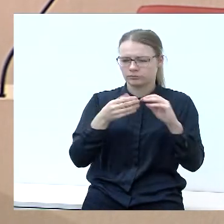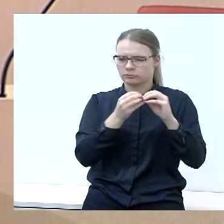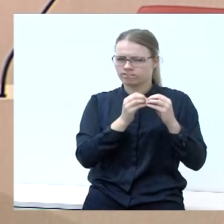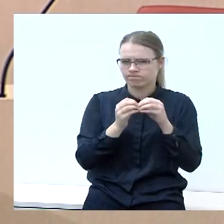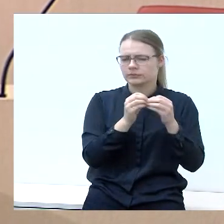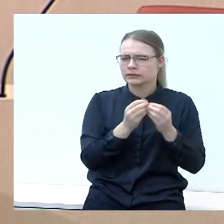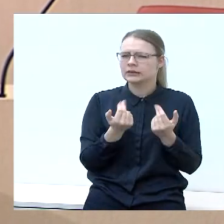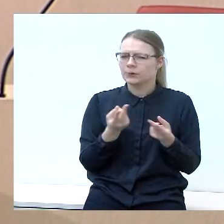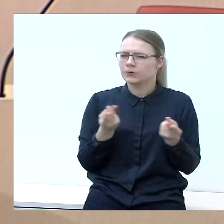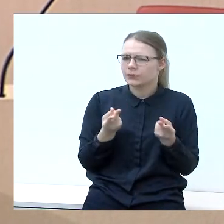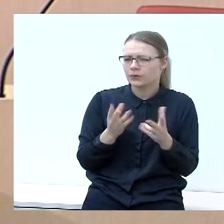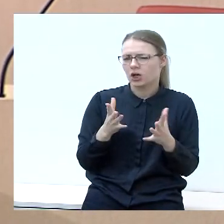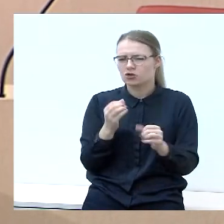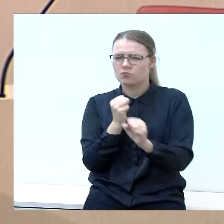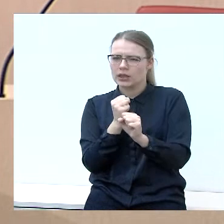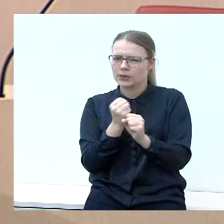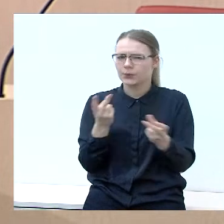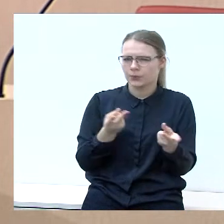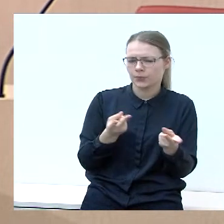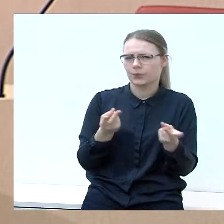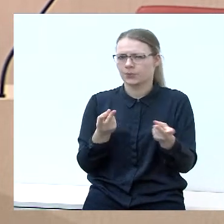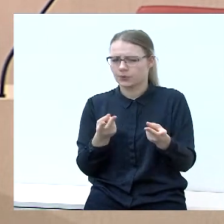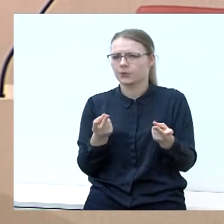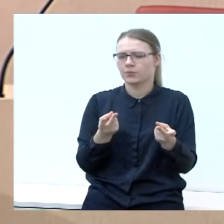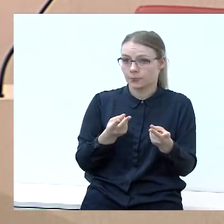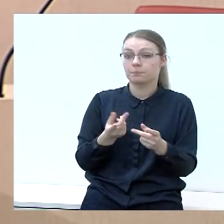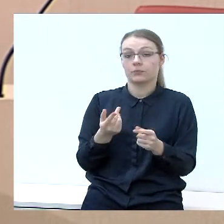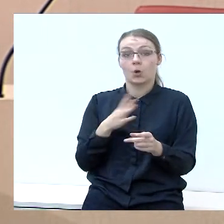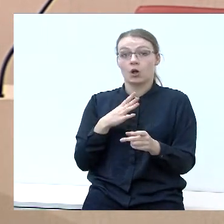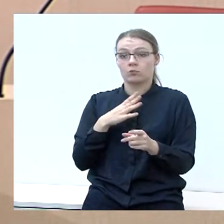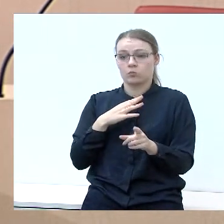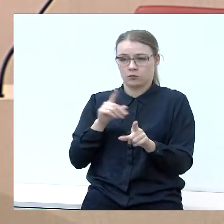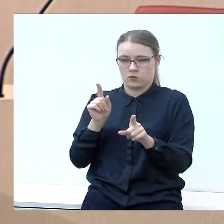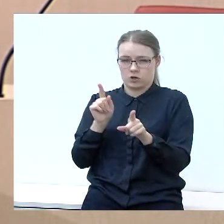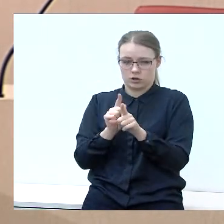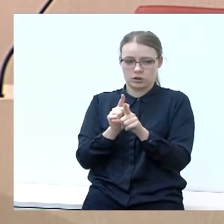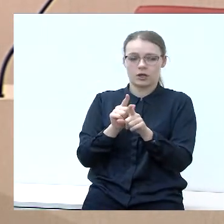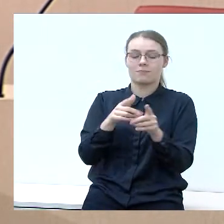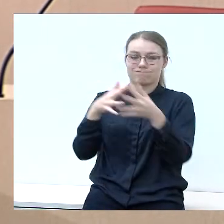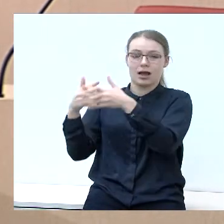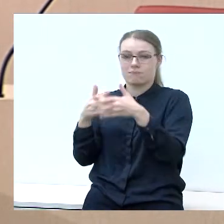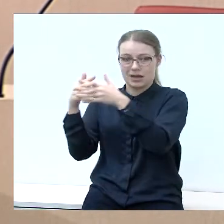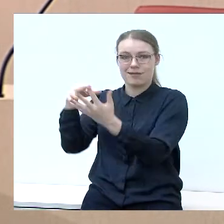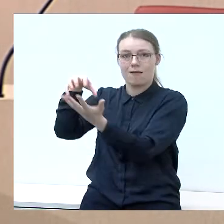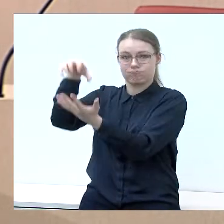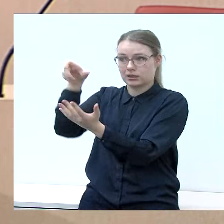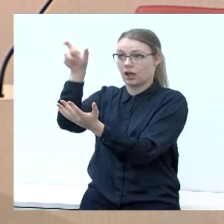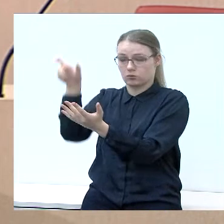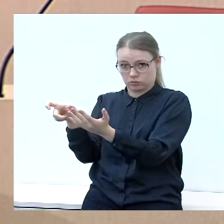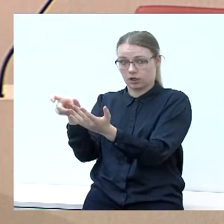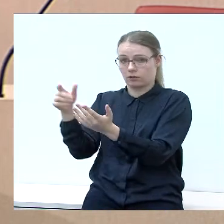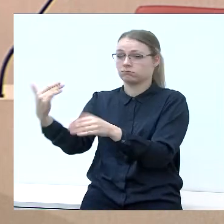reikia ten kažką padaryti. Ir pas mūsų buvo atvažiavęs, atvykę Junktinių Amerikos valstybių ambasadorį su savo